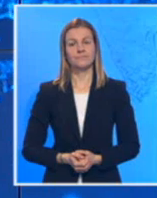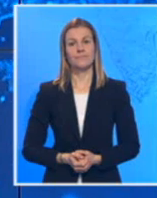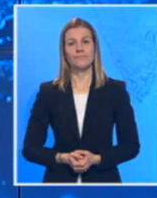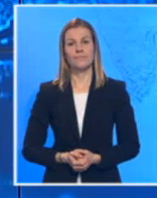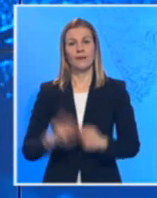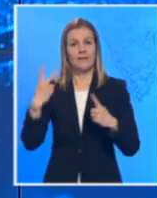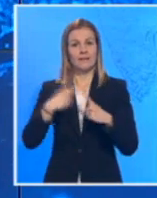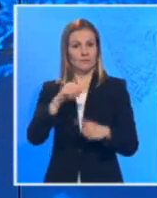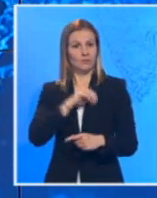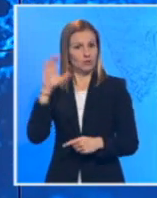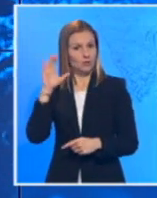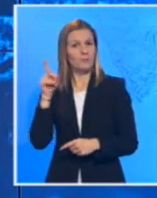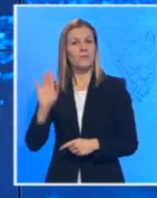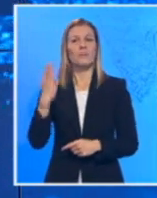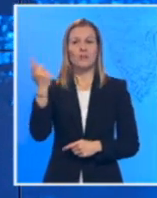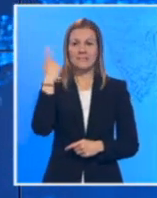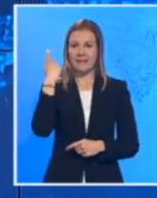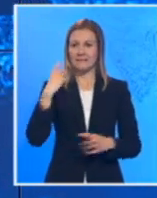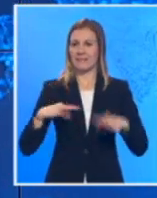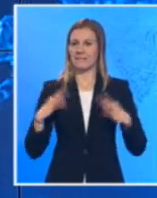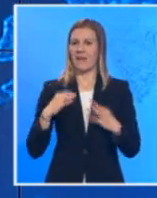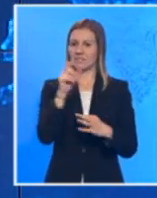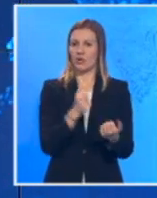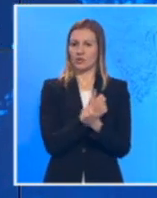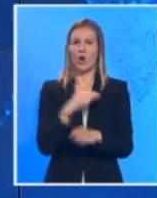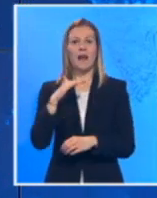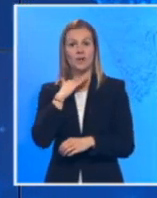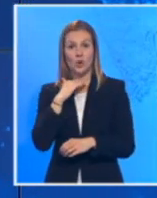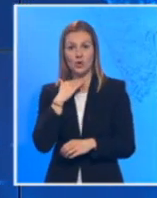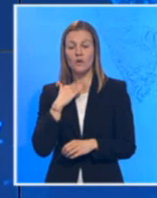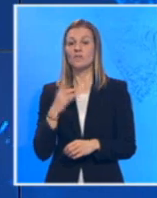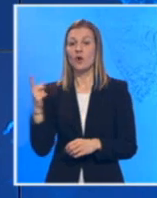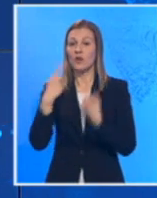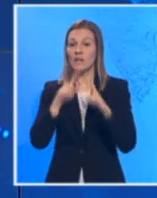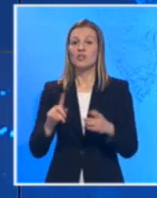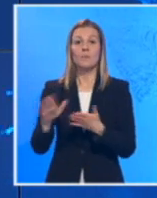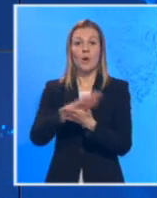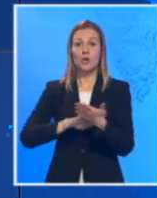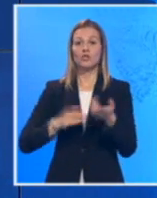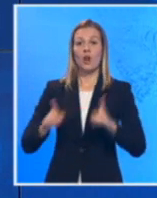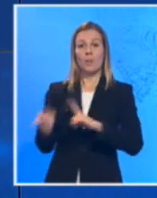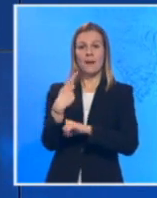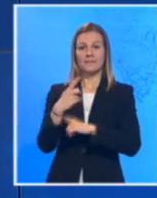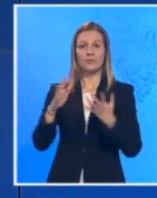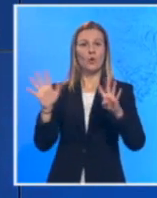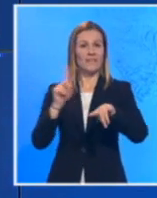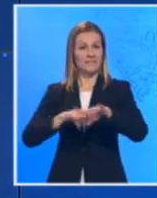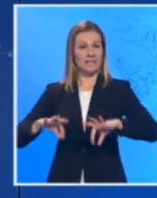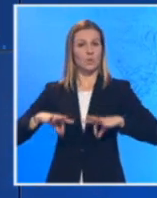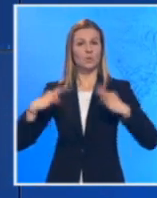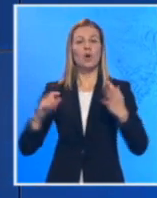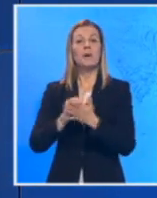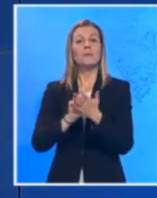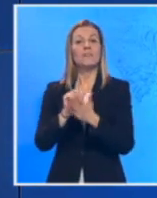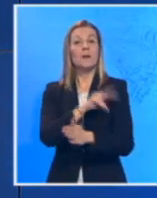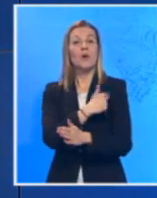A kako je za RTV potvrdio pokrinjski sekretar za zdravstvo Zoran Gojković, prvi pacijenti stigli su jutro s oko 9 časova u